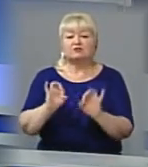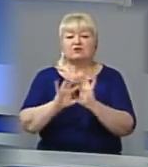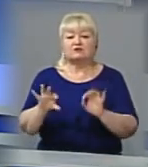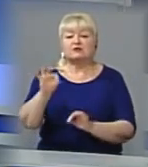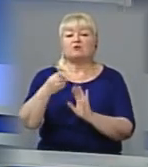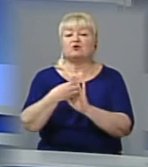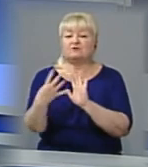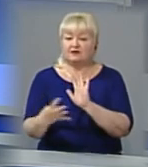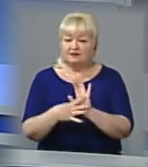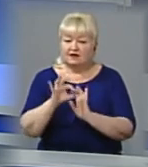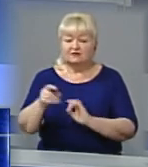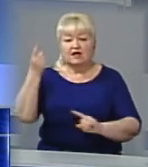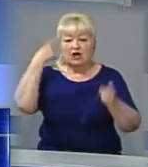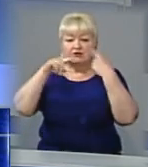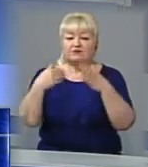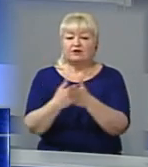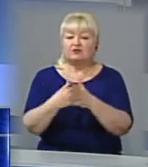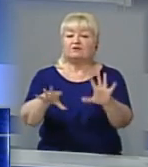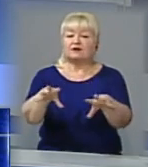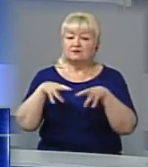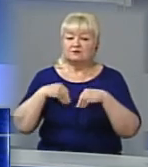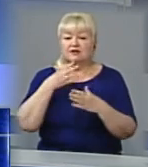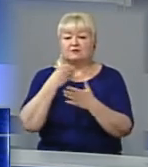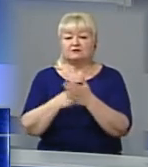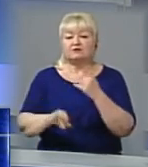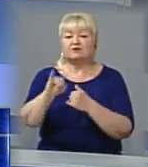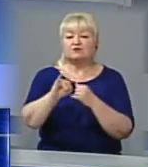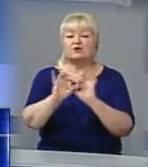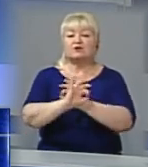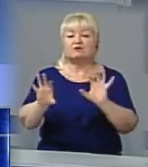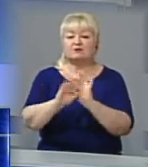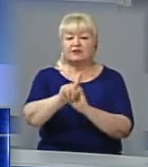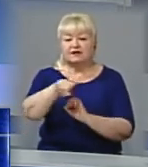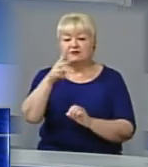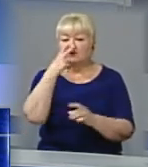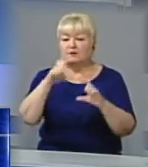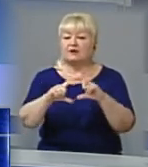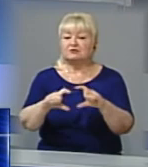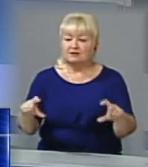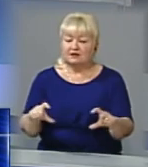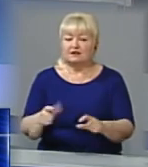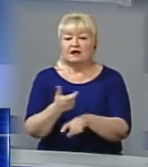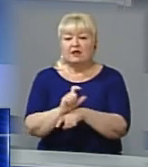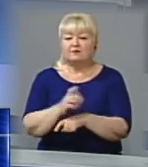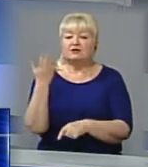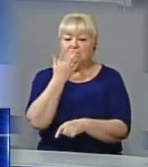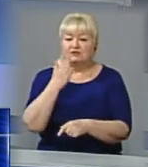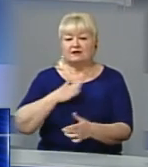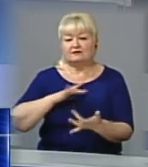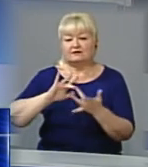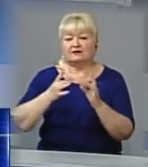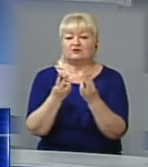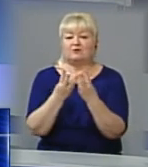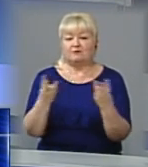19-тій. Творіть новини разом із нами, свої історії розповідайте за номером нашої гарячої лінії. Більше читайте на нашому